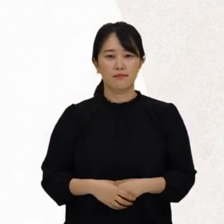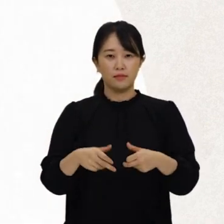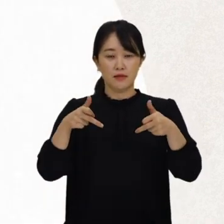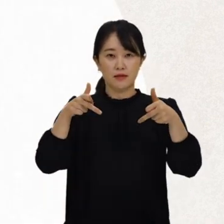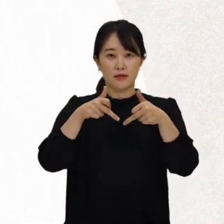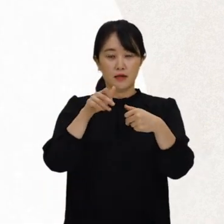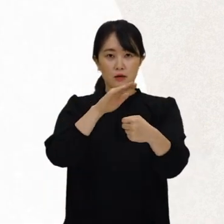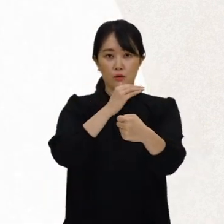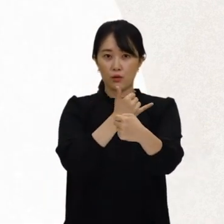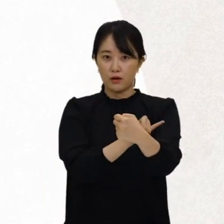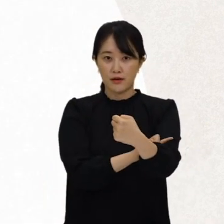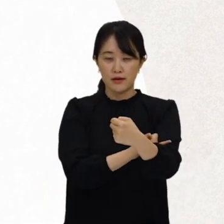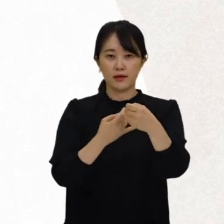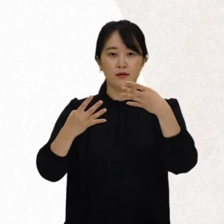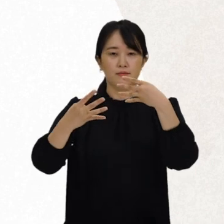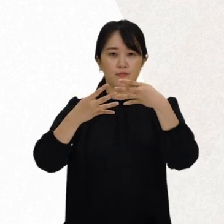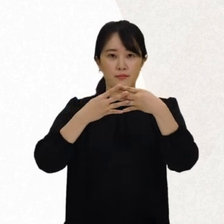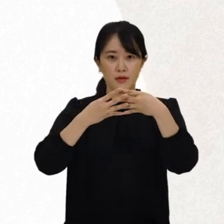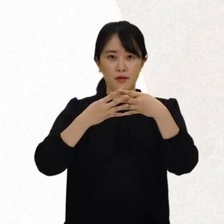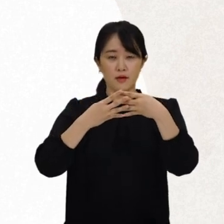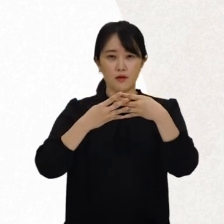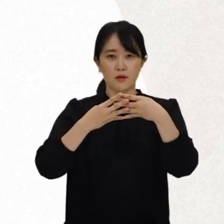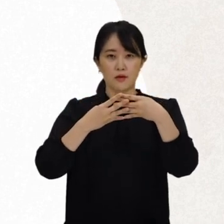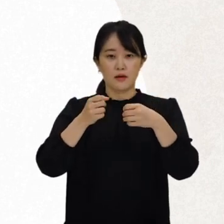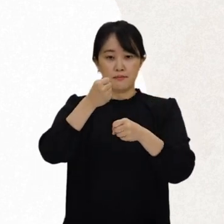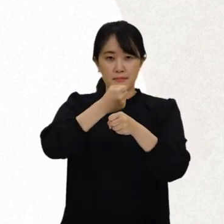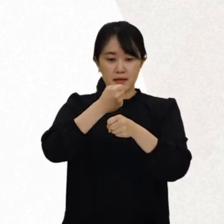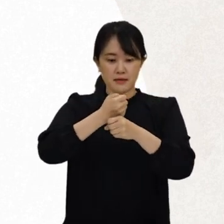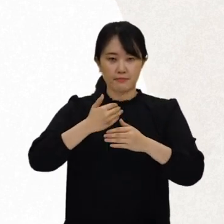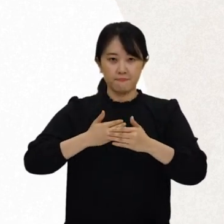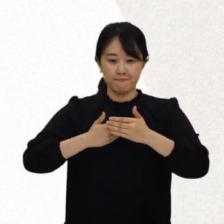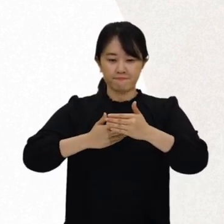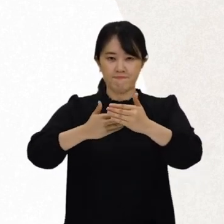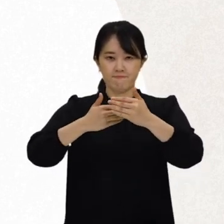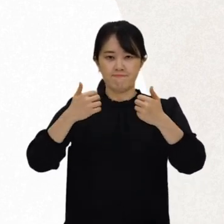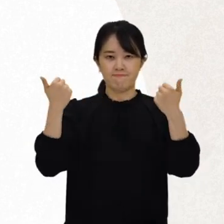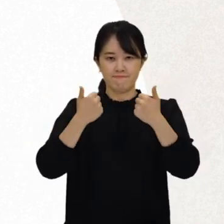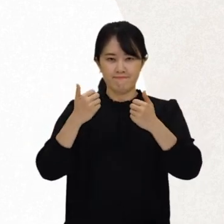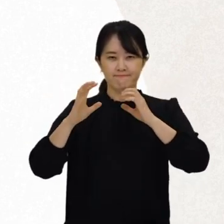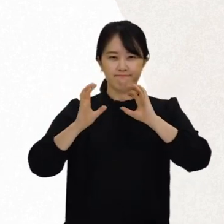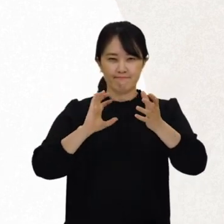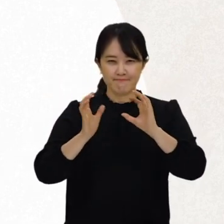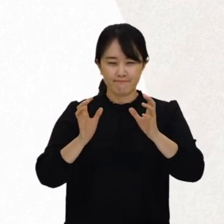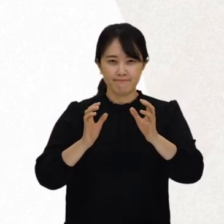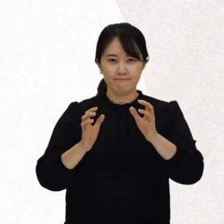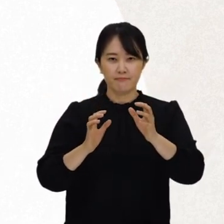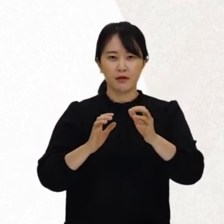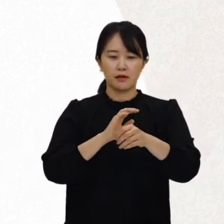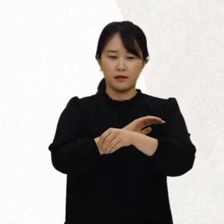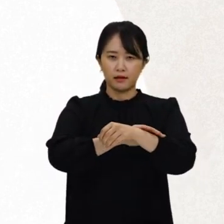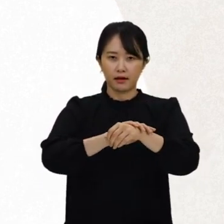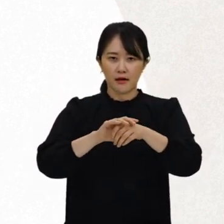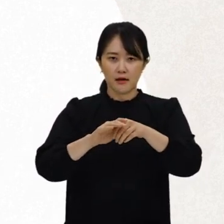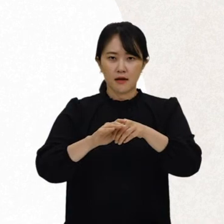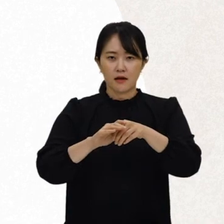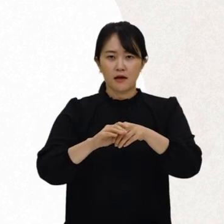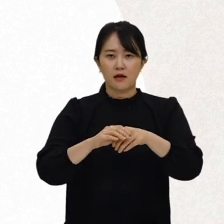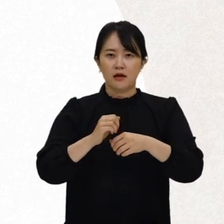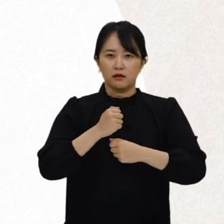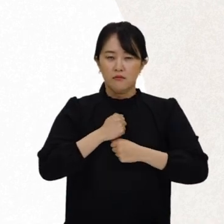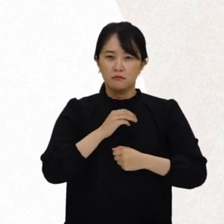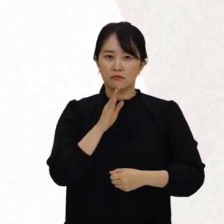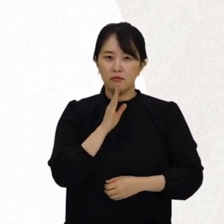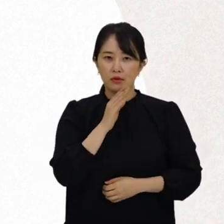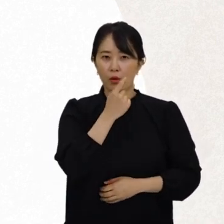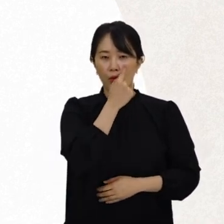장애인권리협약은 협약 제정 과정에서도 관련 회의 개최 그리고 협약이 잘 지켜지는지 확인할 때에도